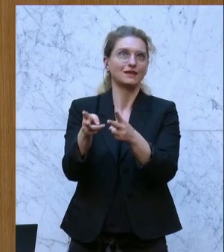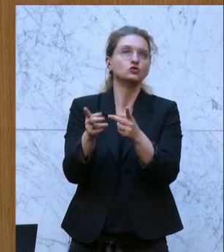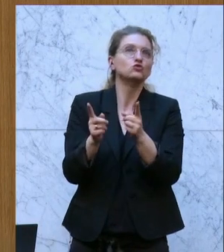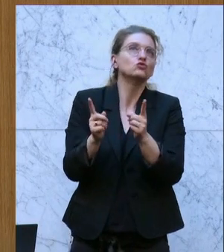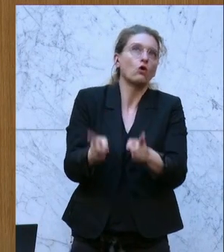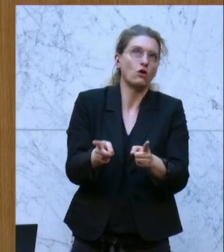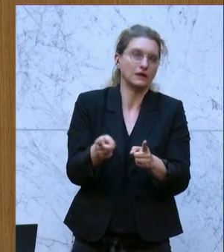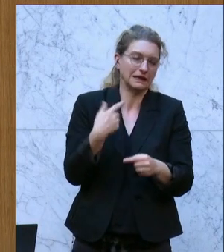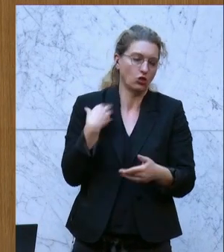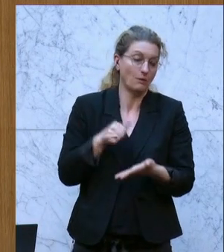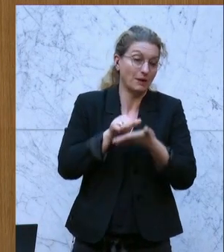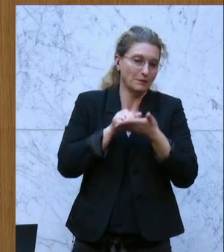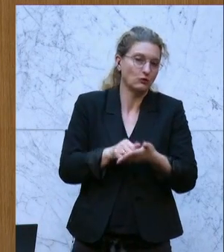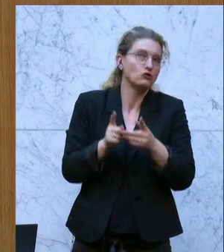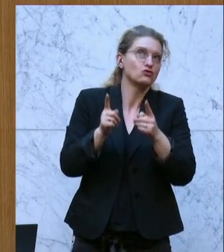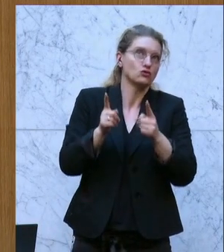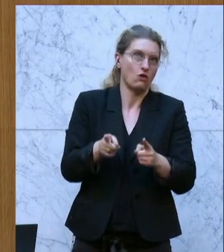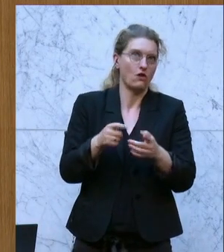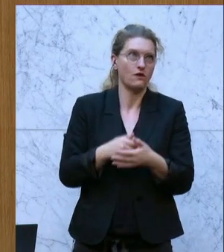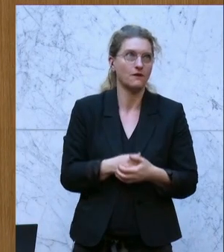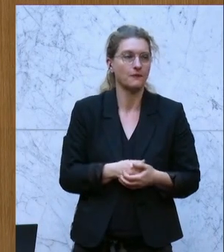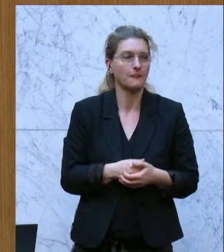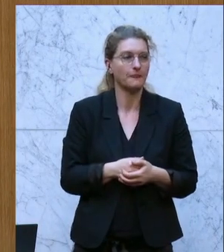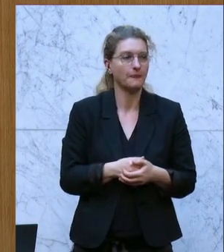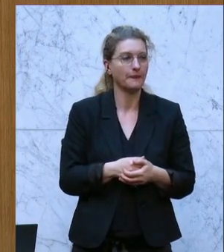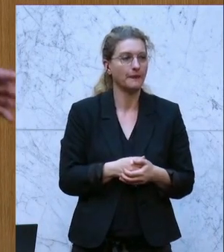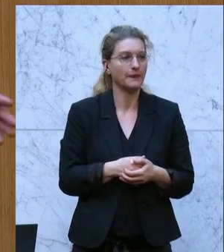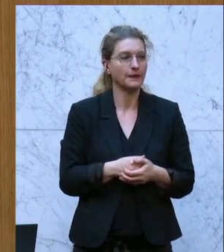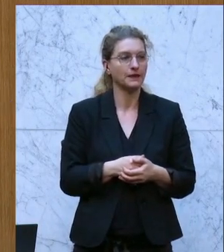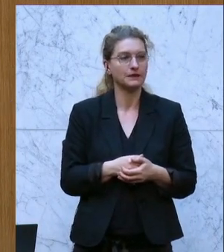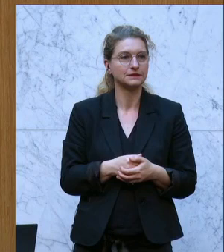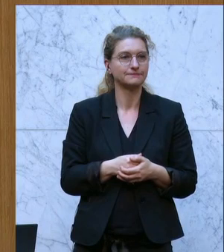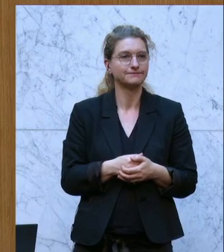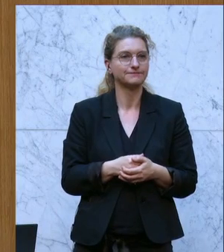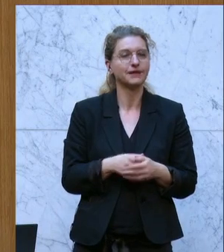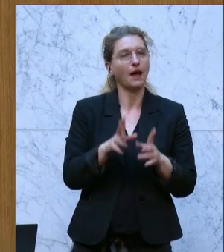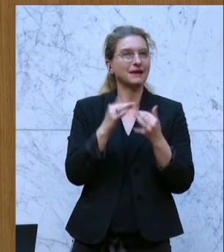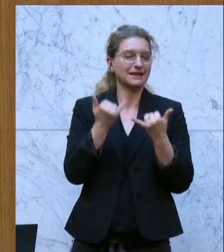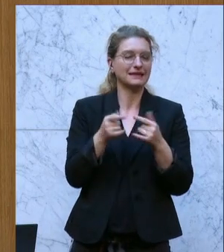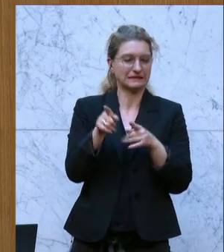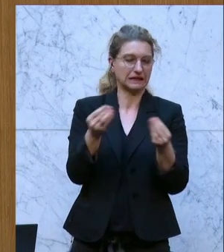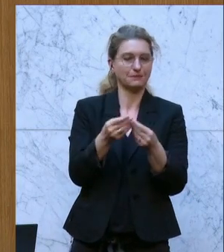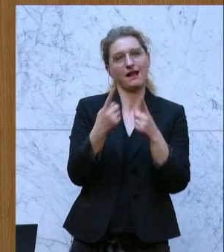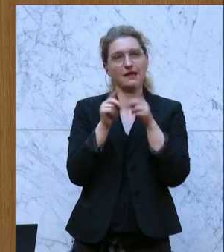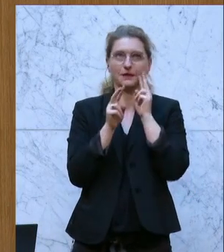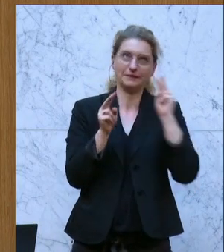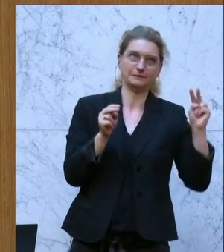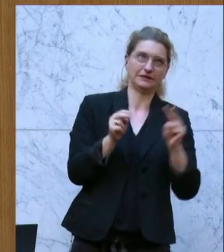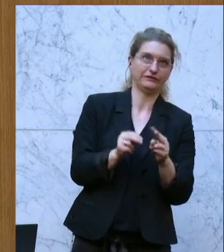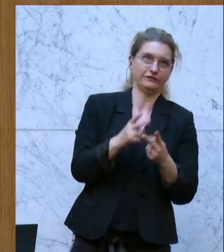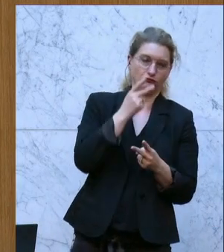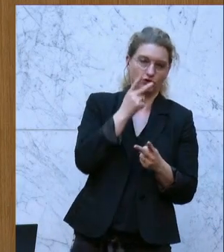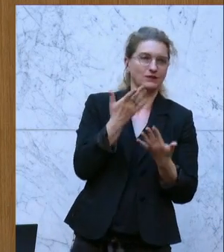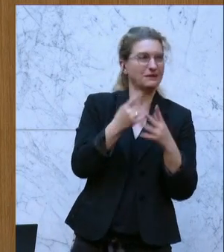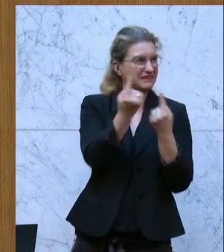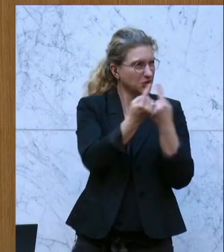Stelle noch den Konjunktiv, betrachte die ganze Geschichte aber zuerst von einer anderen Seite, um die Situation vielleicht etwas zu